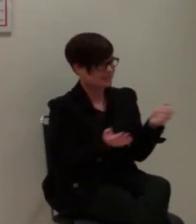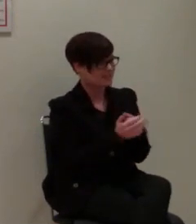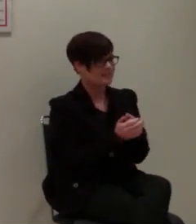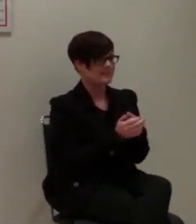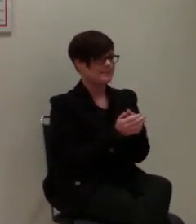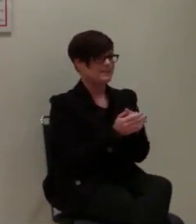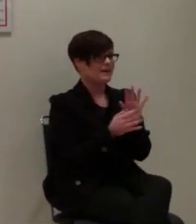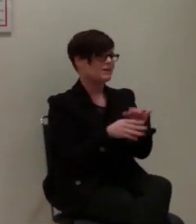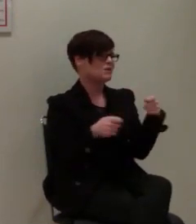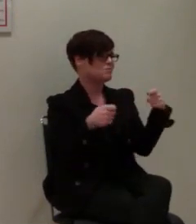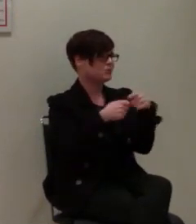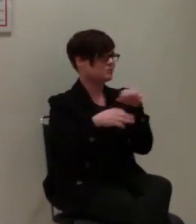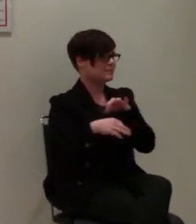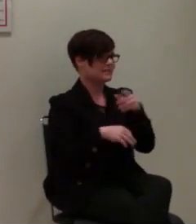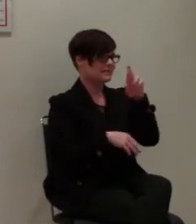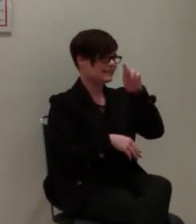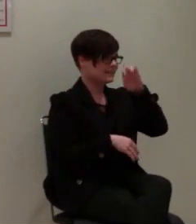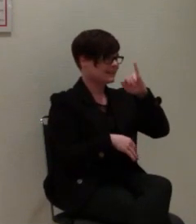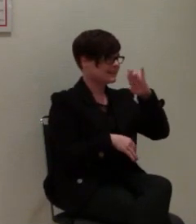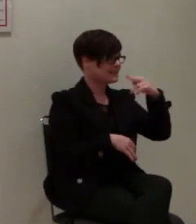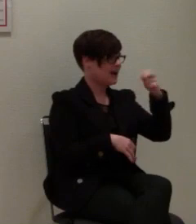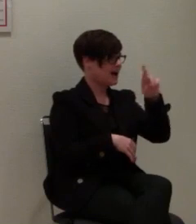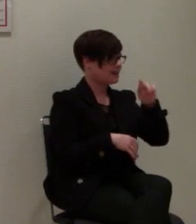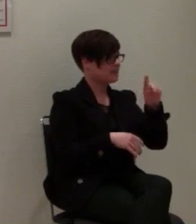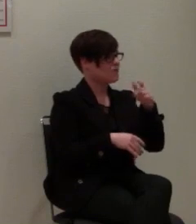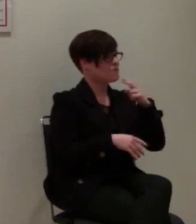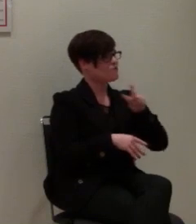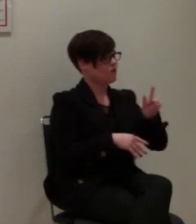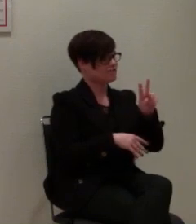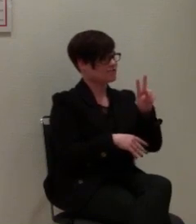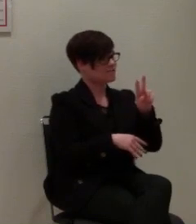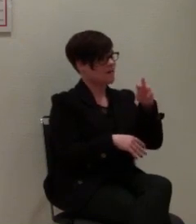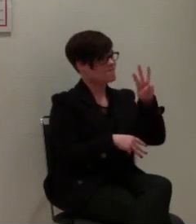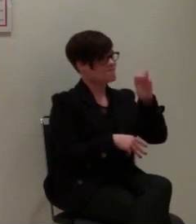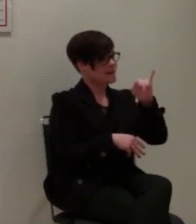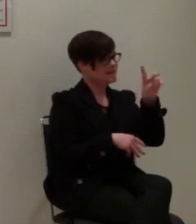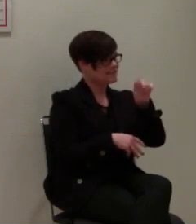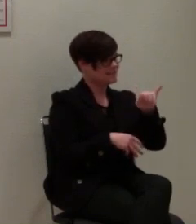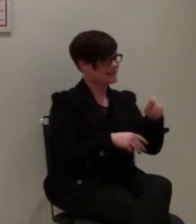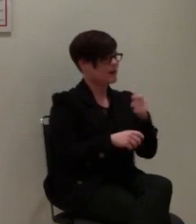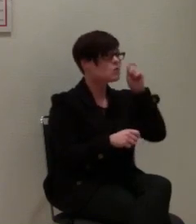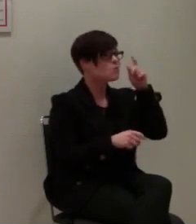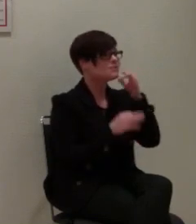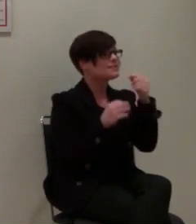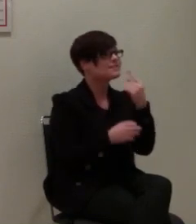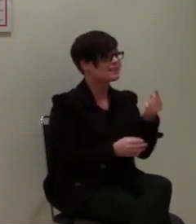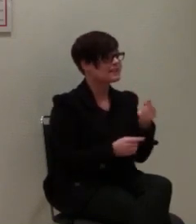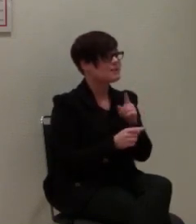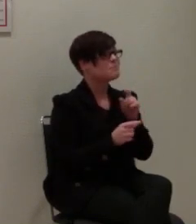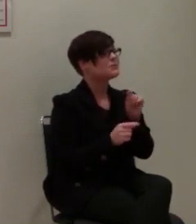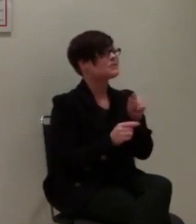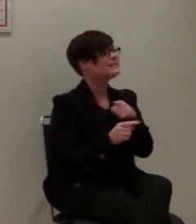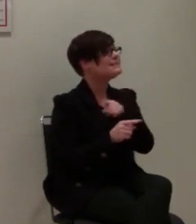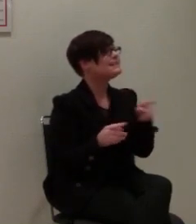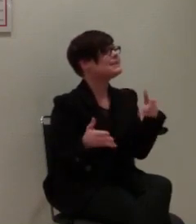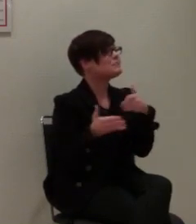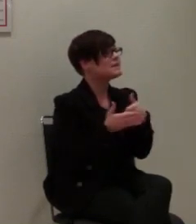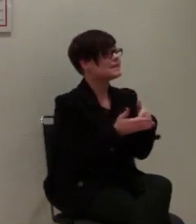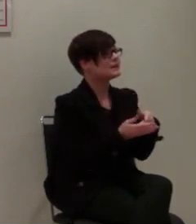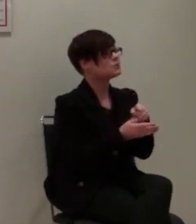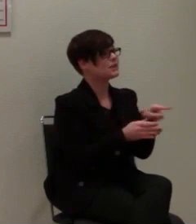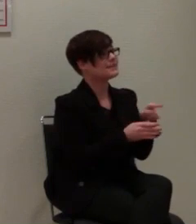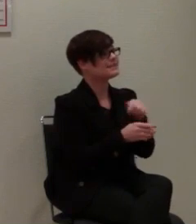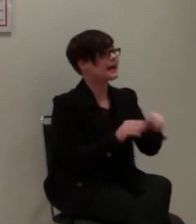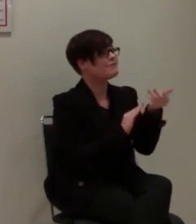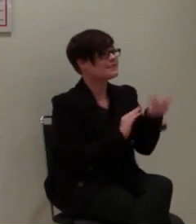Altbundespräsident Richard von Weizsäcker hat einst einen sehr klugen Satz gesagt. Nicht behindert zu sein ist kein Verdienst, sondern ein